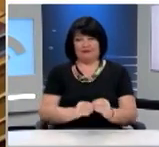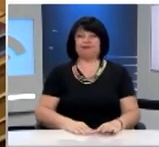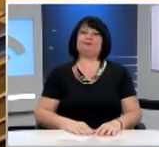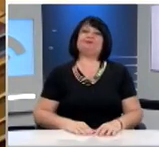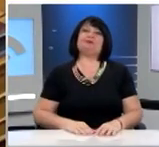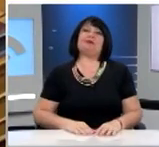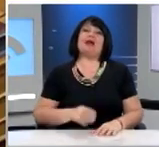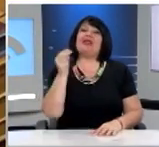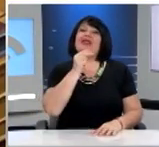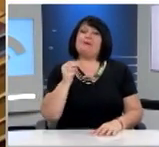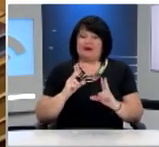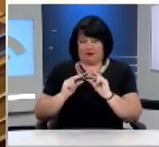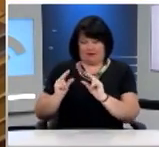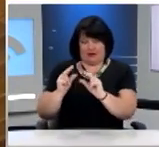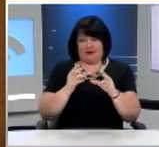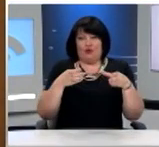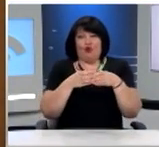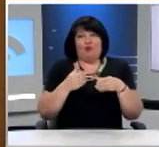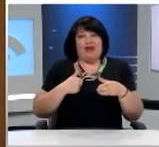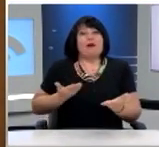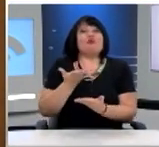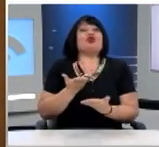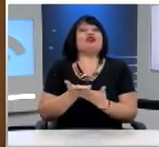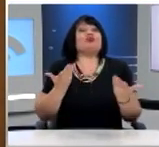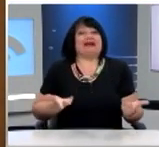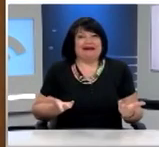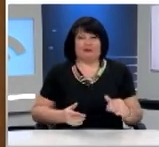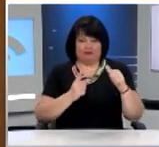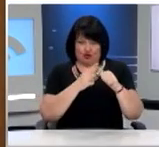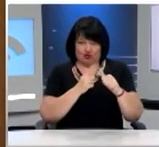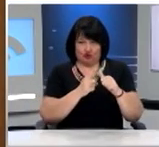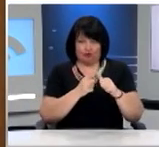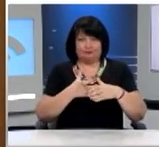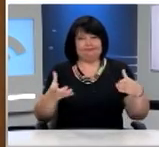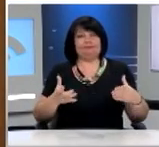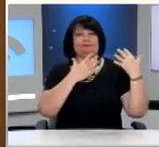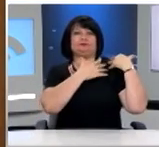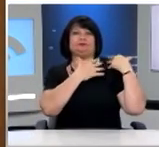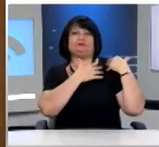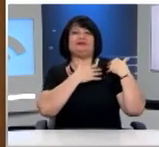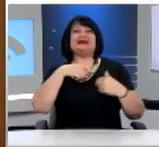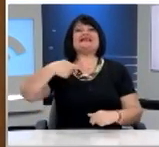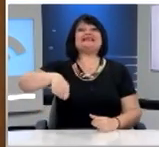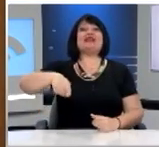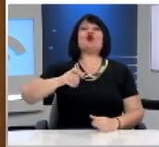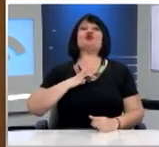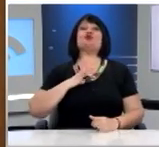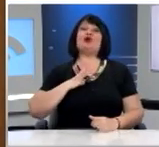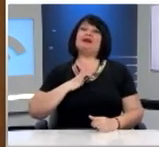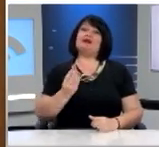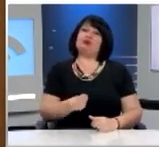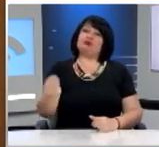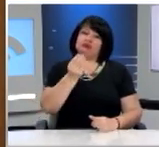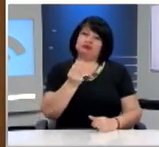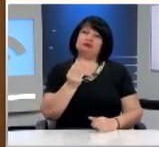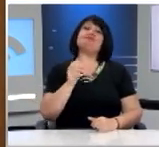θεματικών τομέων με τους οποίους ασχοληθήκαμε, η ομάδα μου και εγώ προτείνουμε. Πρώτον, την διεύρυνση των αρμοδιοτήτων του συνηγόρου του πολίτη, ώστε να κατηχειρωθεί